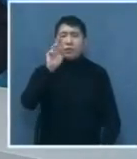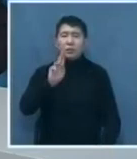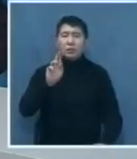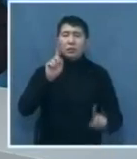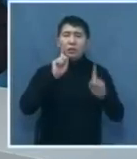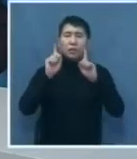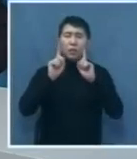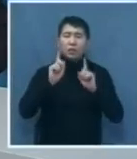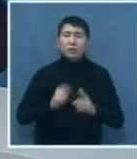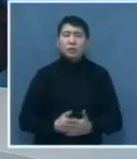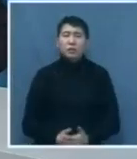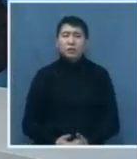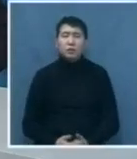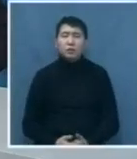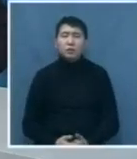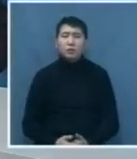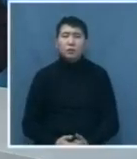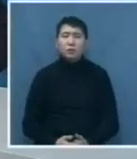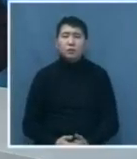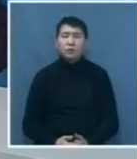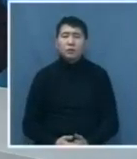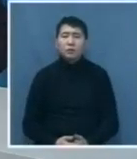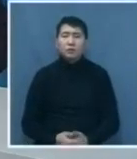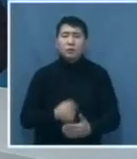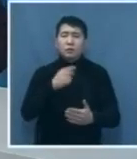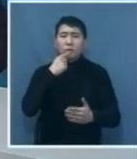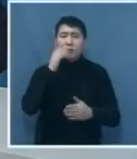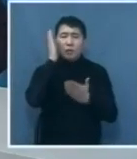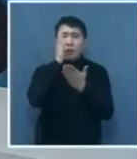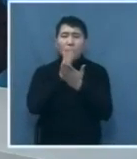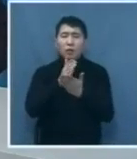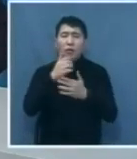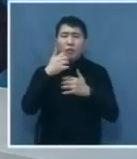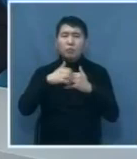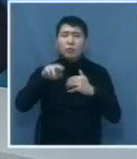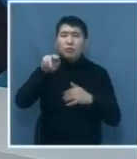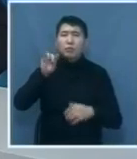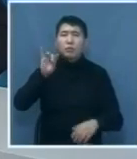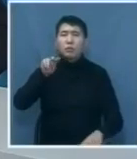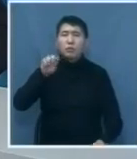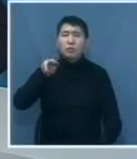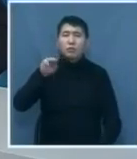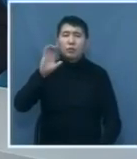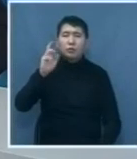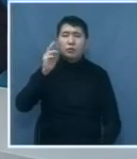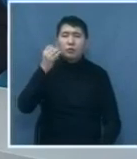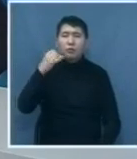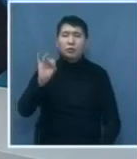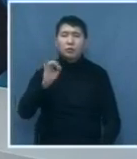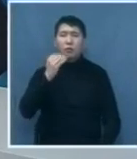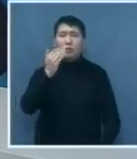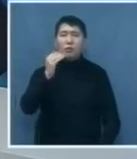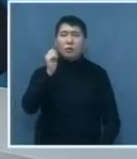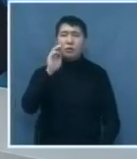Сообщает пресс-служба Мажелиса. Собеседники обсудили перспективные направления межпарламентского сотрудничества, подтвердив намерения к его активизации.